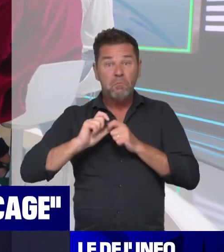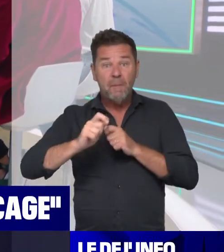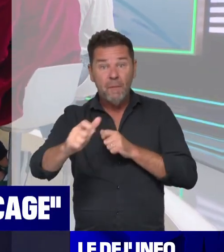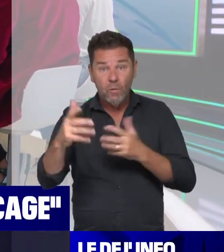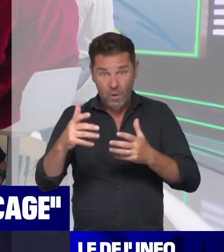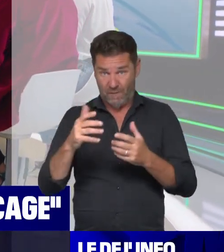Nationale.